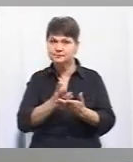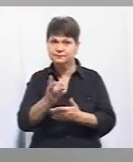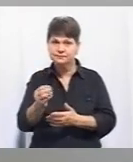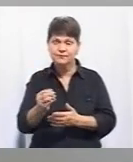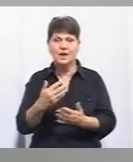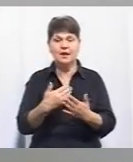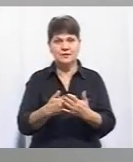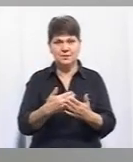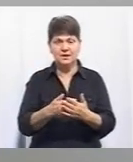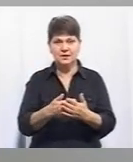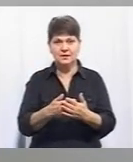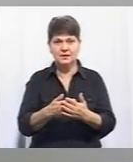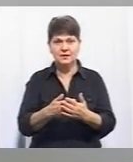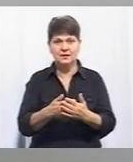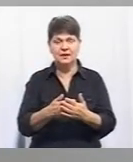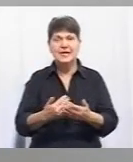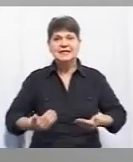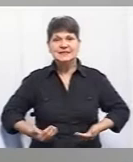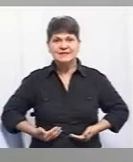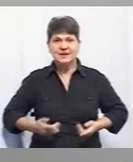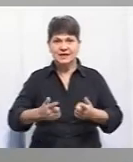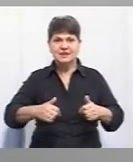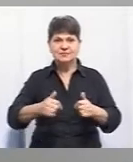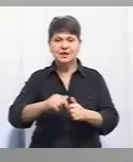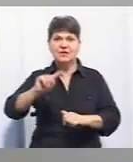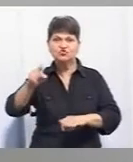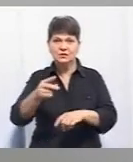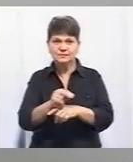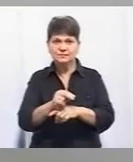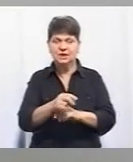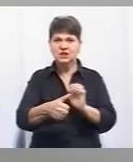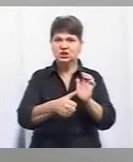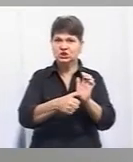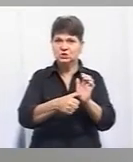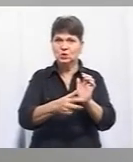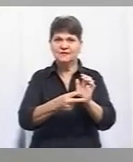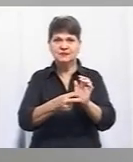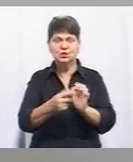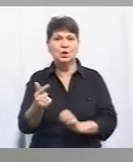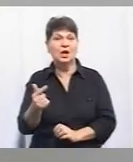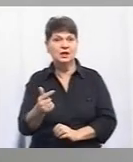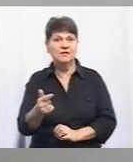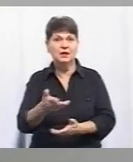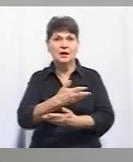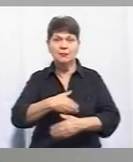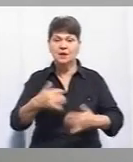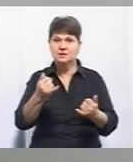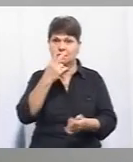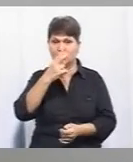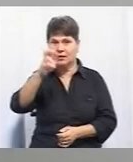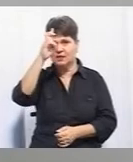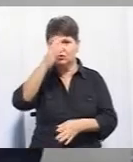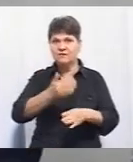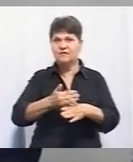Тобто, наприклад, дивіться, в цивільній сфері година терапії коштує 600-800 гривень. Ми зараз бачимо, що держава